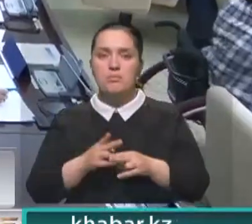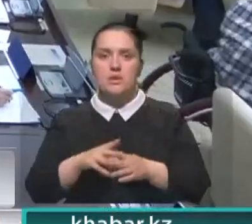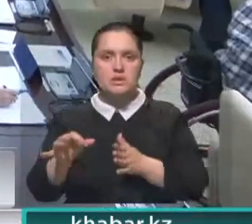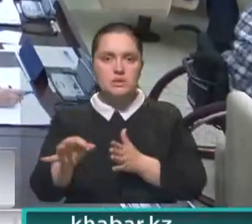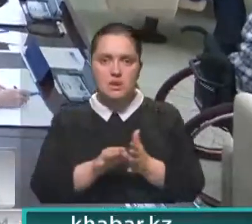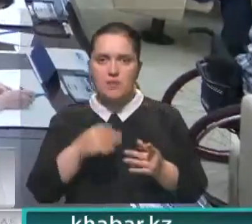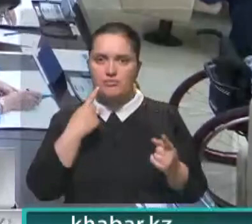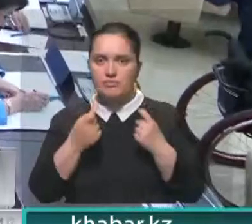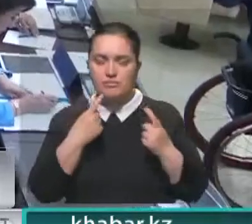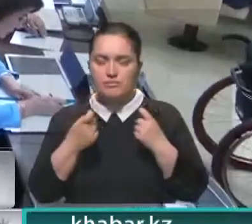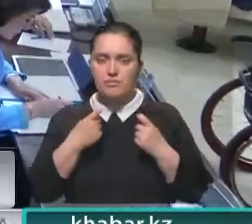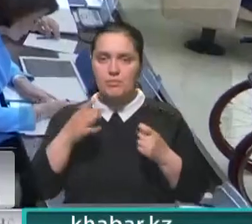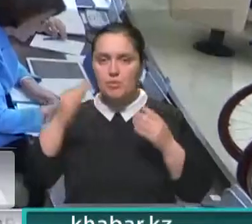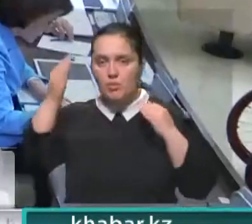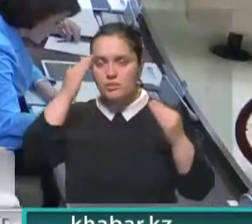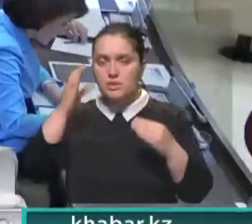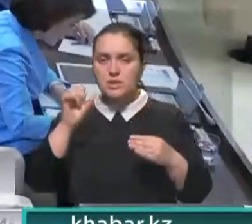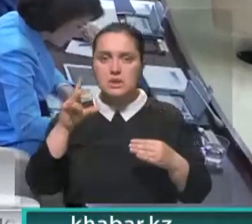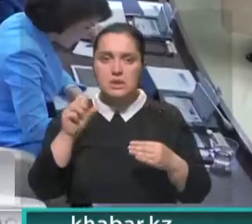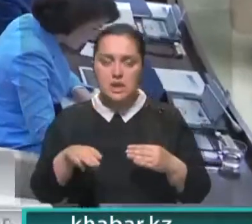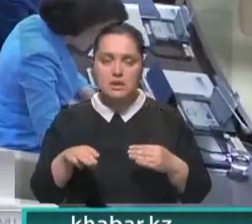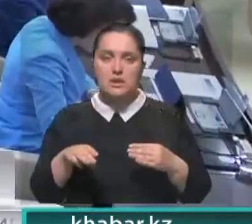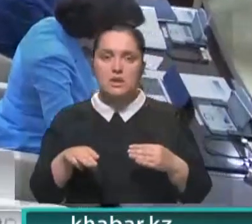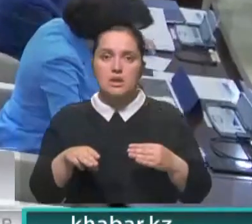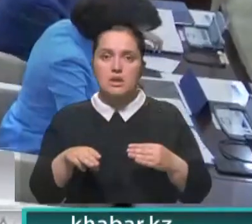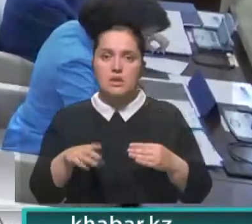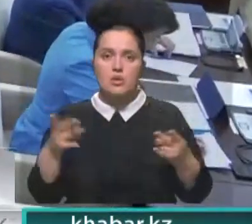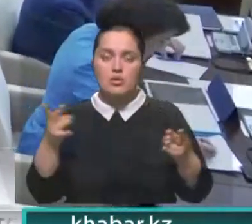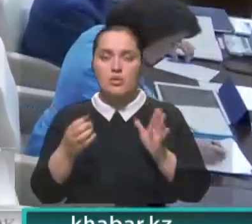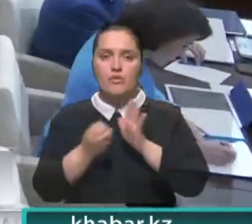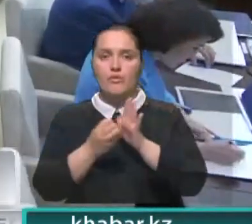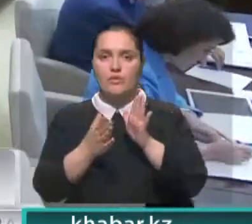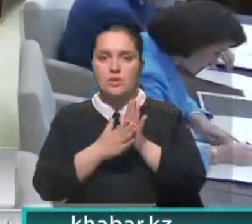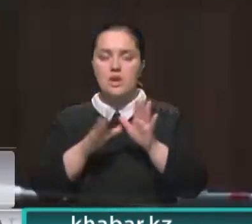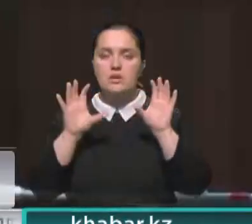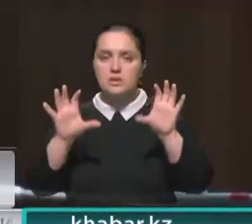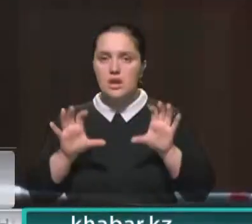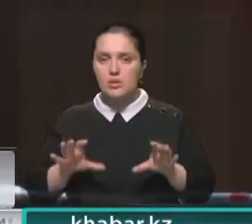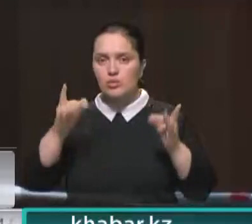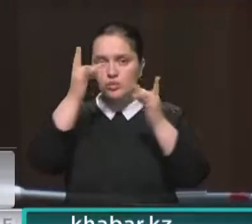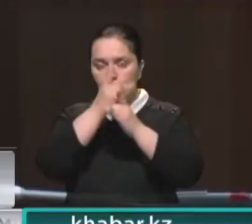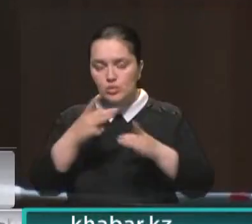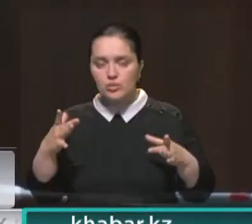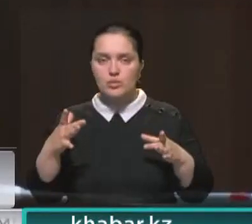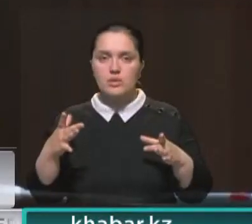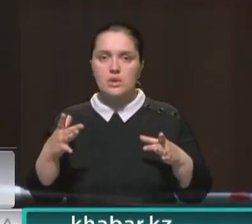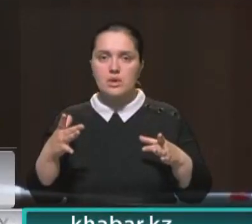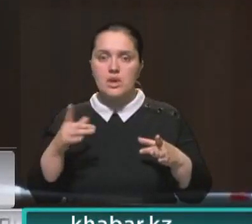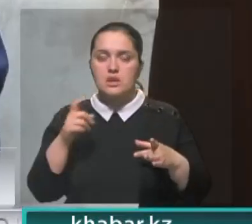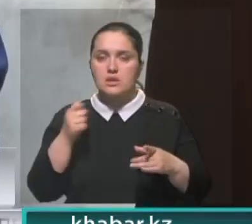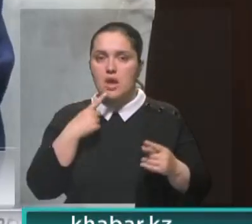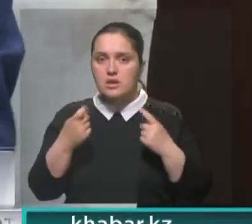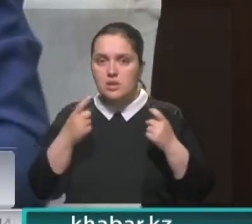мгновенная реакция. По мнению сенатора Нортуре Жусепа, пора внести поправки в закон о культуре. В частности, за